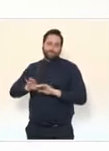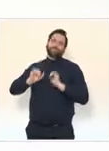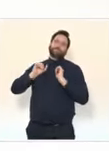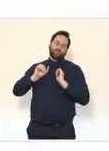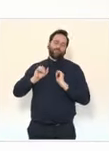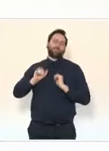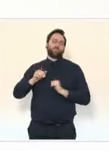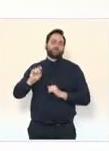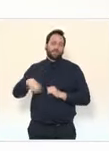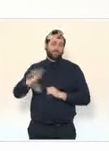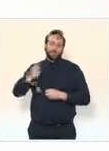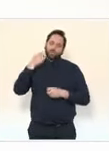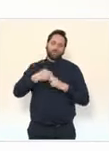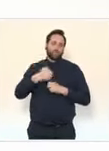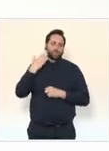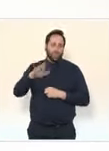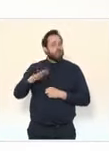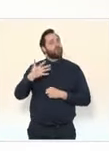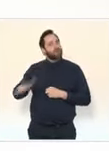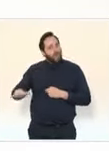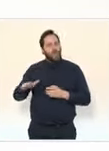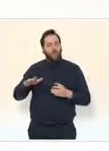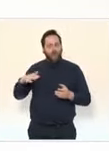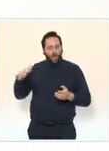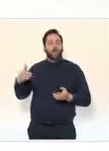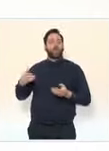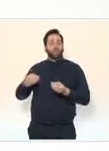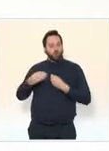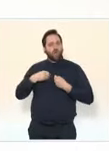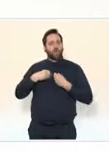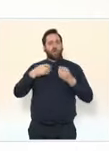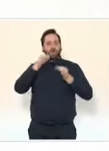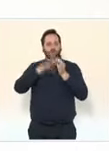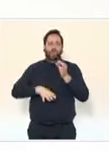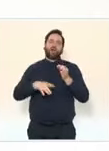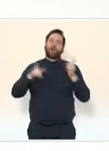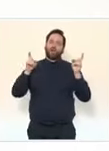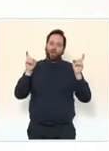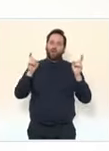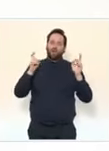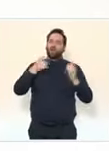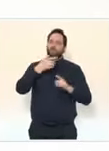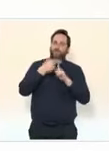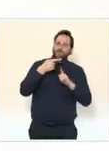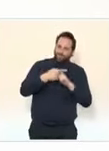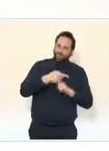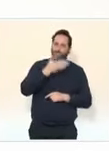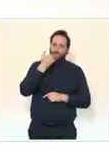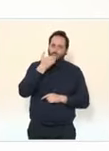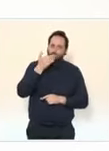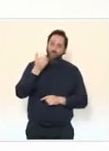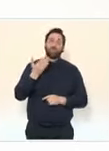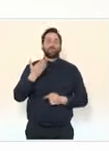ministre, commencent à payer sur le sol national. Mais comme l'a expliqué monsieur le ministre de la Santé et des Solidarités, dans d'autres pays, des variants se développent